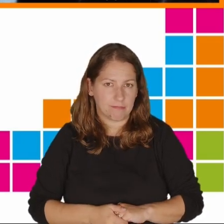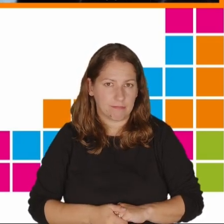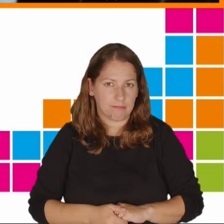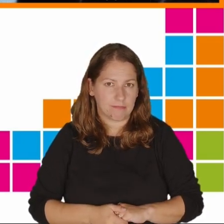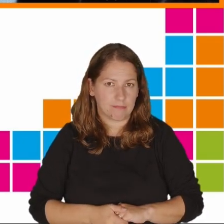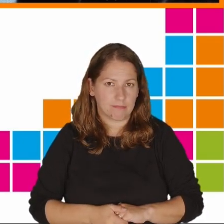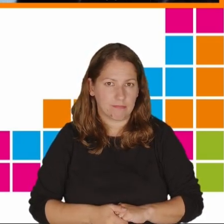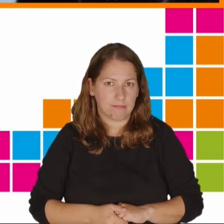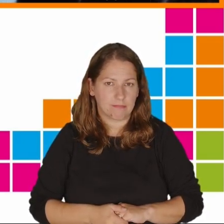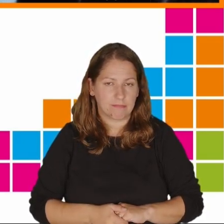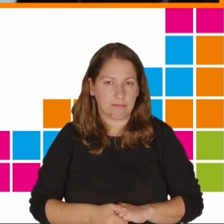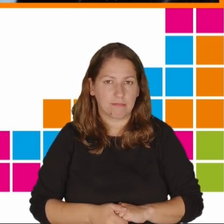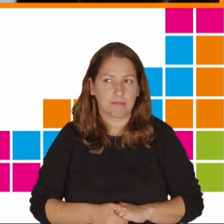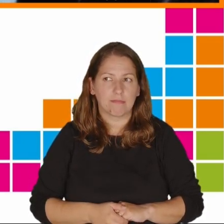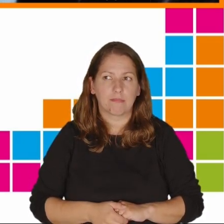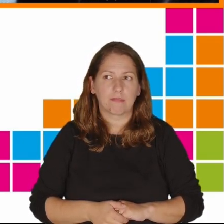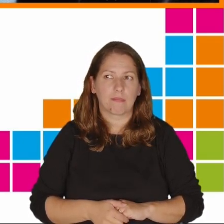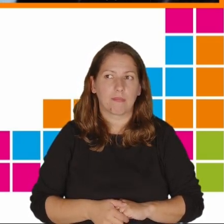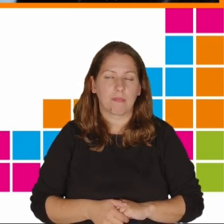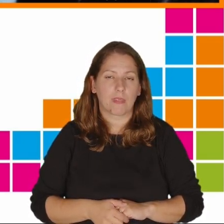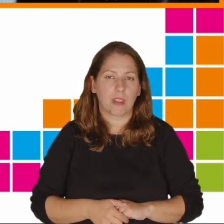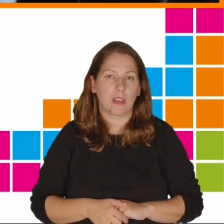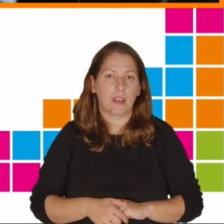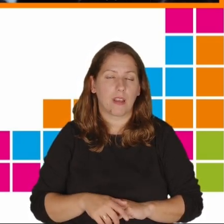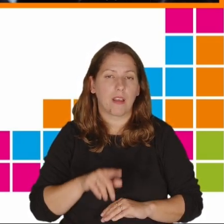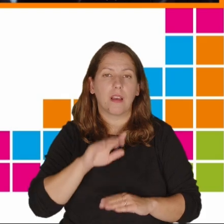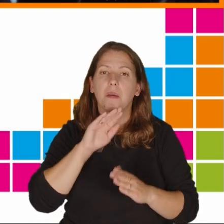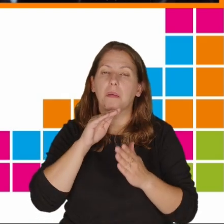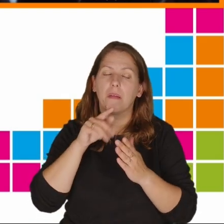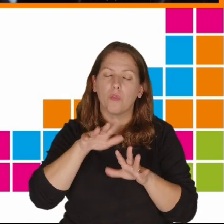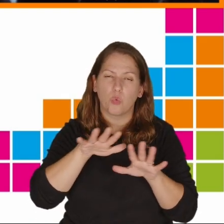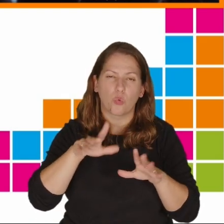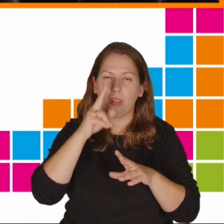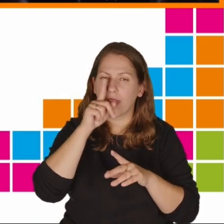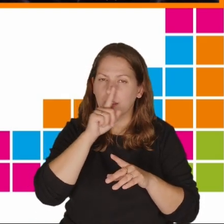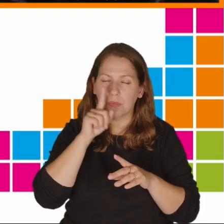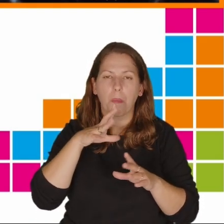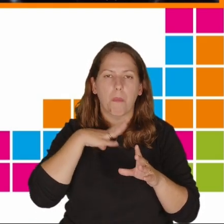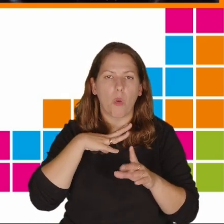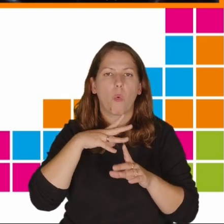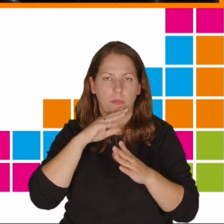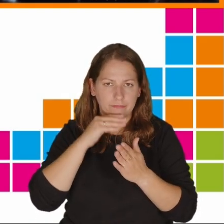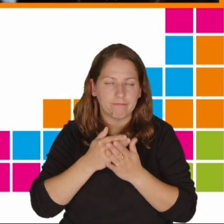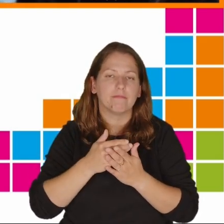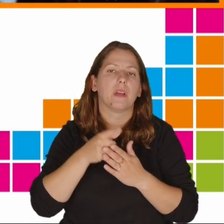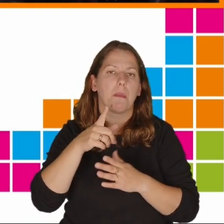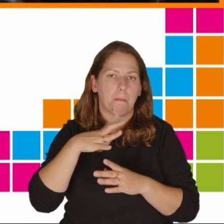Ponad jeden na dziesięciu nastolatków w krajach OECD przyznaje, że padł ofiarą cyberprzemocy.